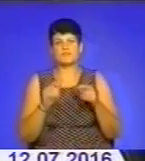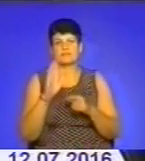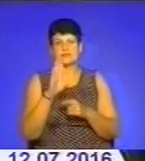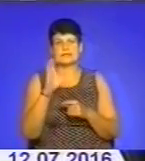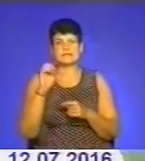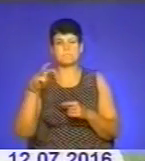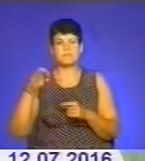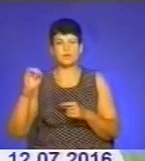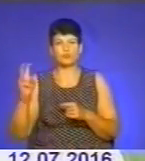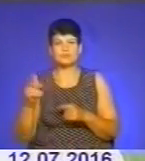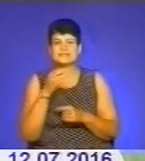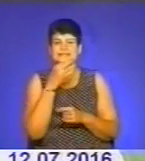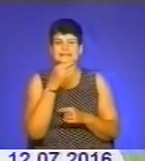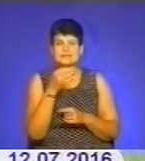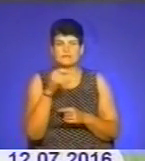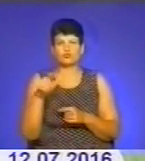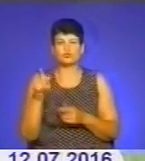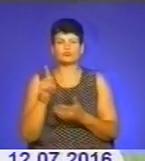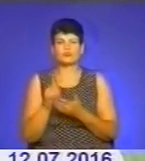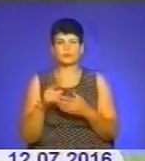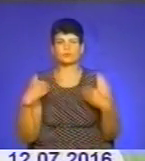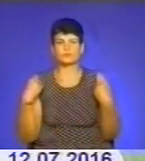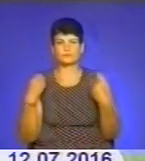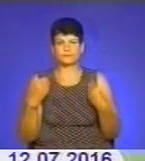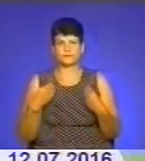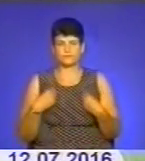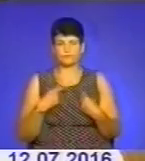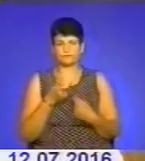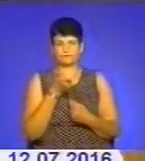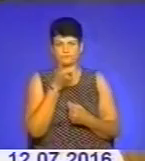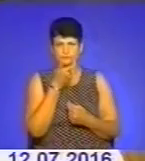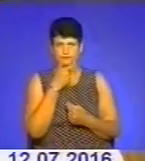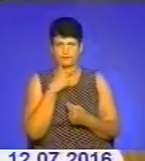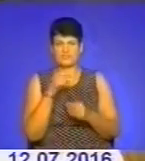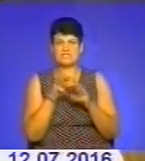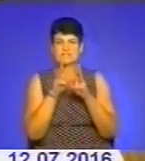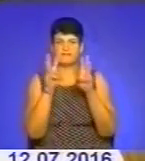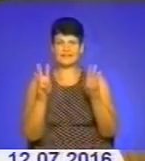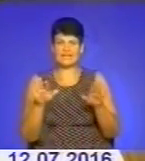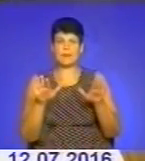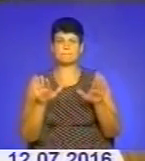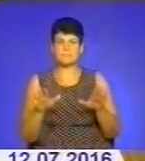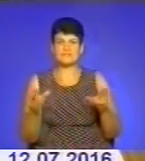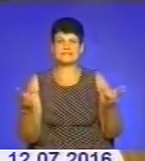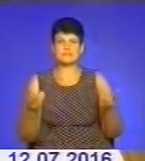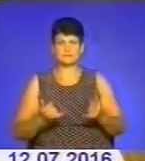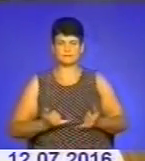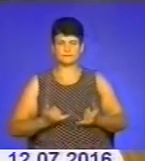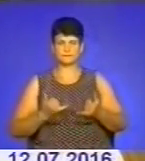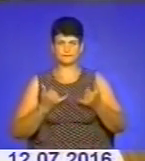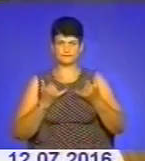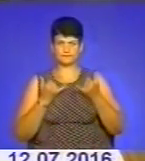зазначив, прощани повинні бути на прощі в пристойному одязі. Святе місце треба свято почитати,